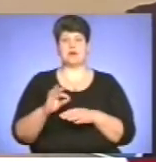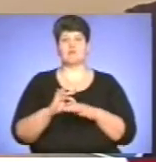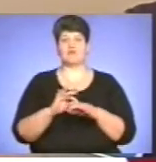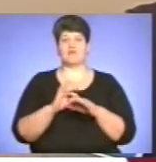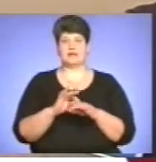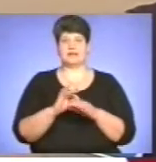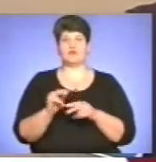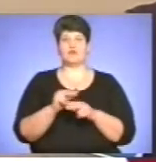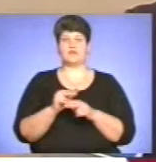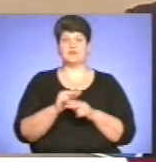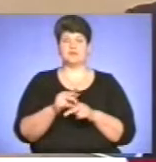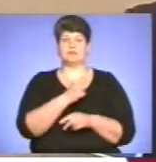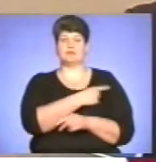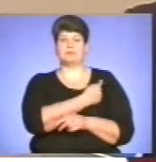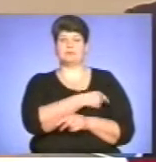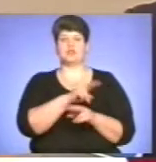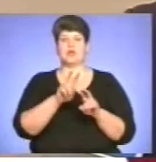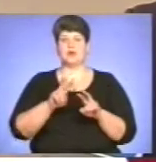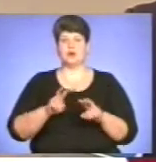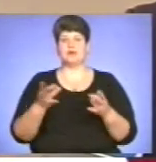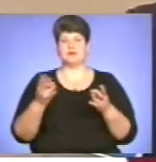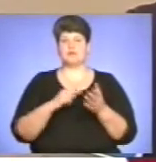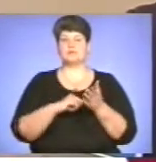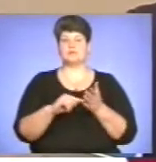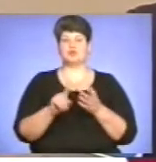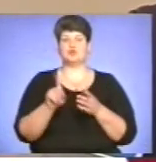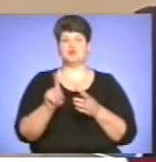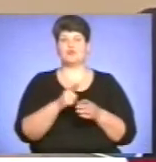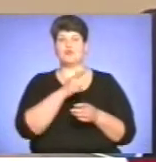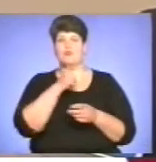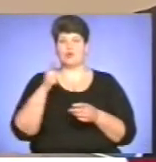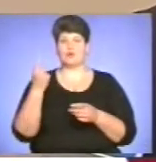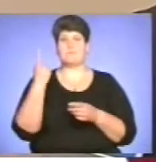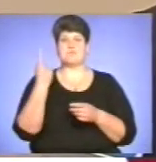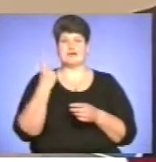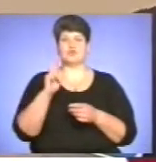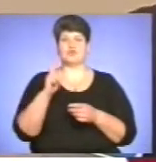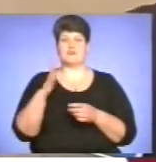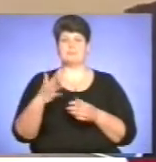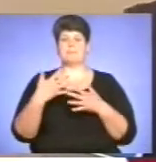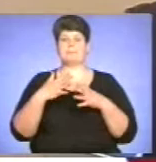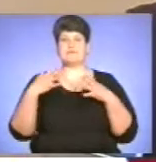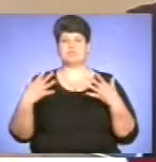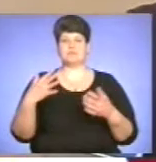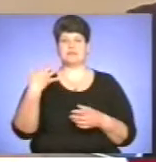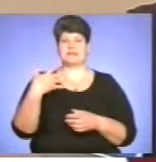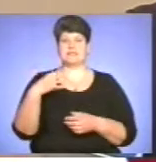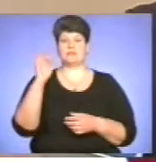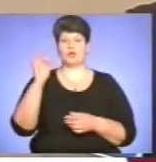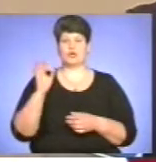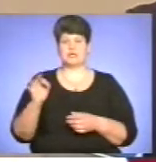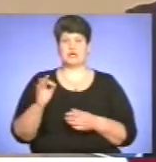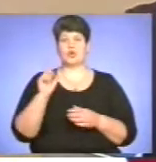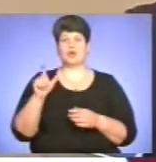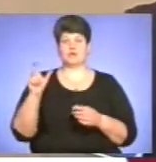профілактичних медичних оглядів. І треба відмітити, що вже протягом першого кварталу більше 50% людей